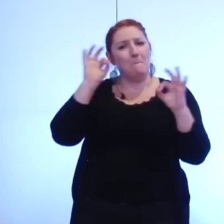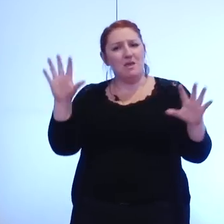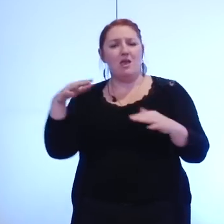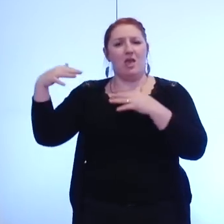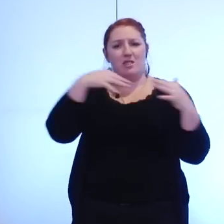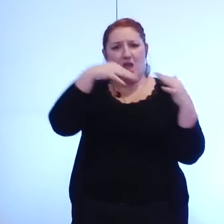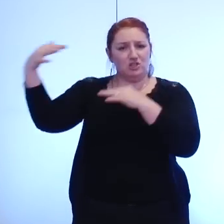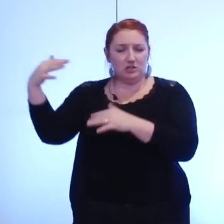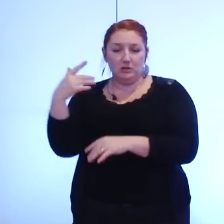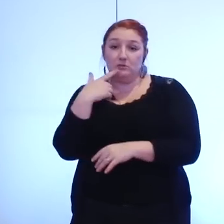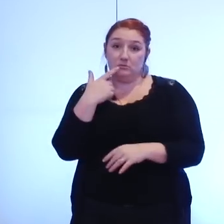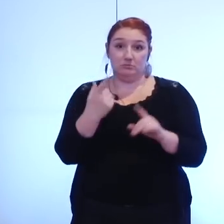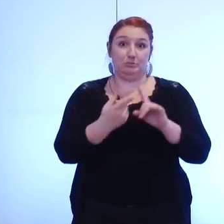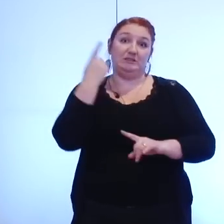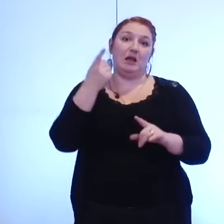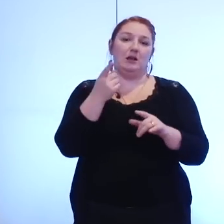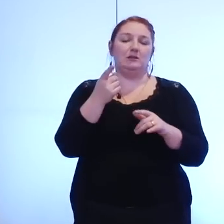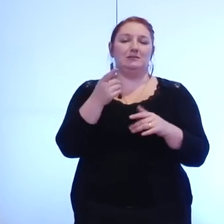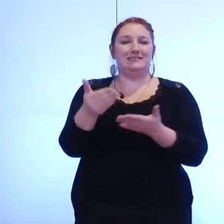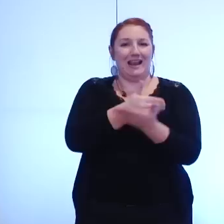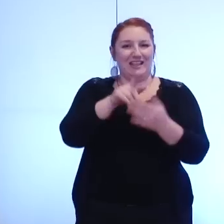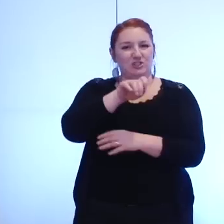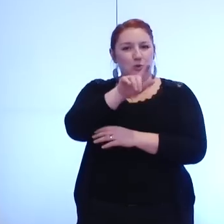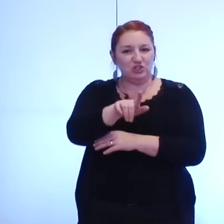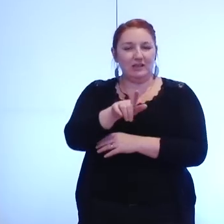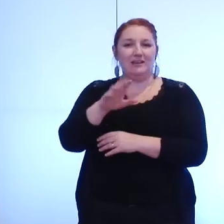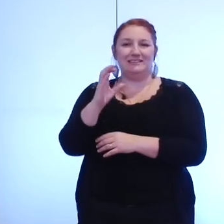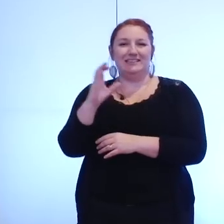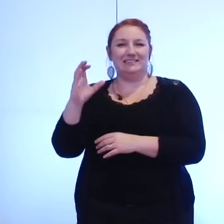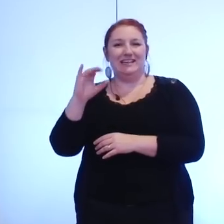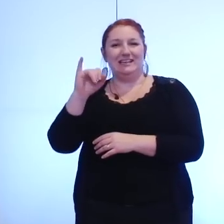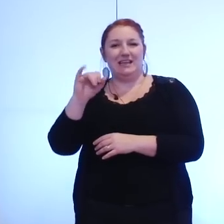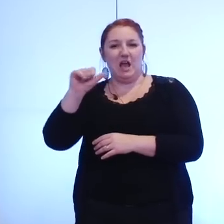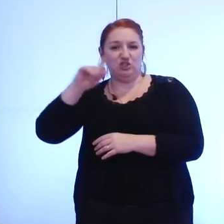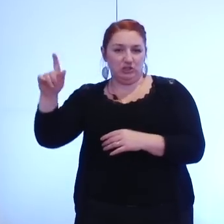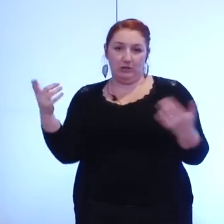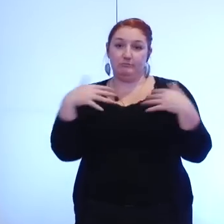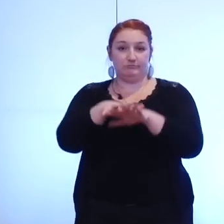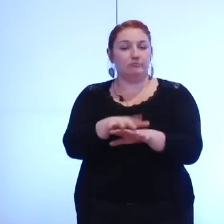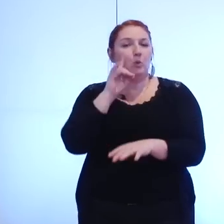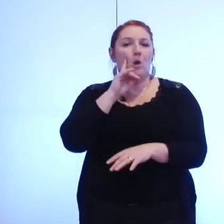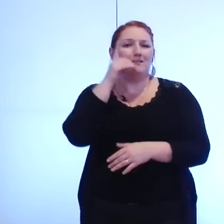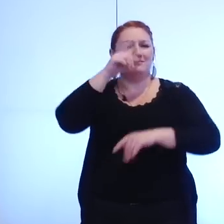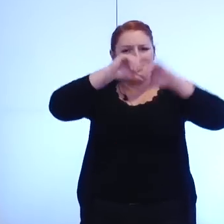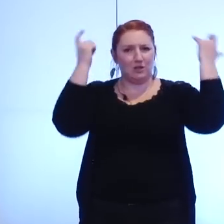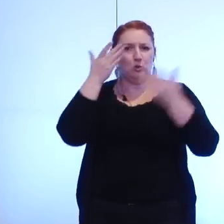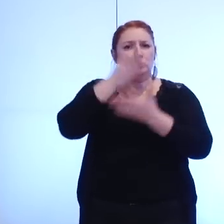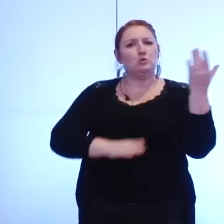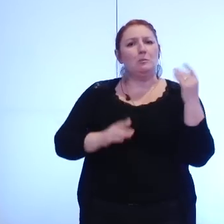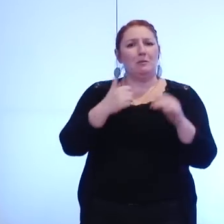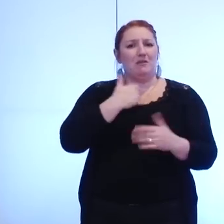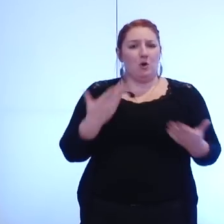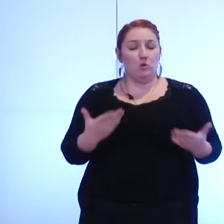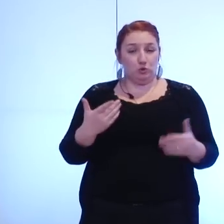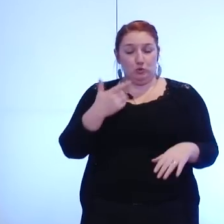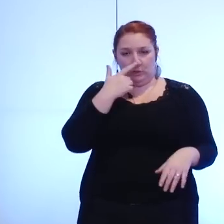en particulier les salariés des sociétés mixtes locales GEG et CCIAG dont le statut semi-privé est aujourd'hui de plus en plus dangereusement